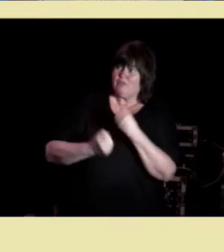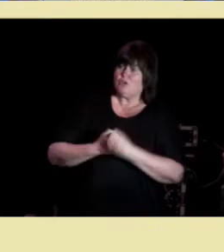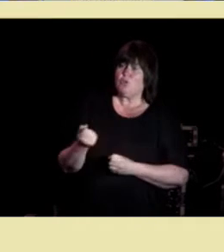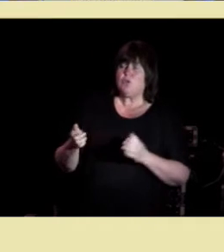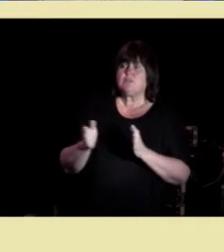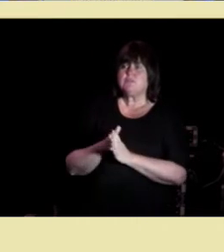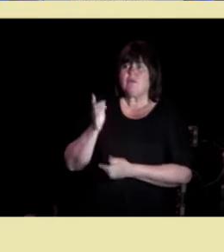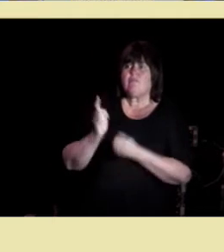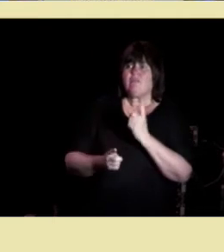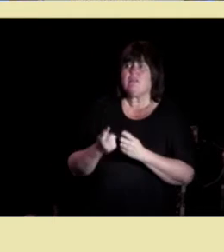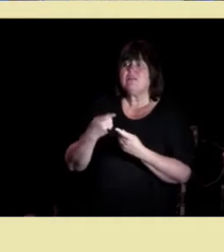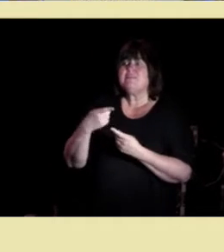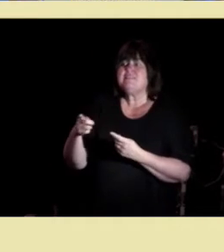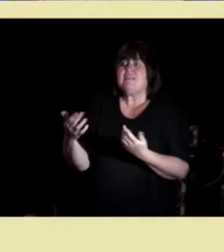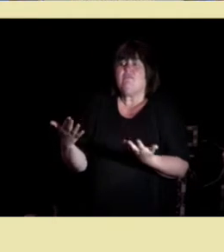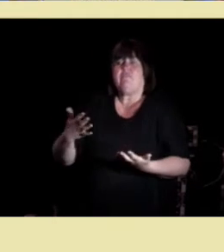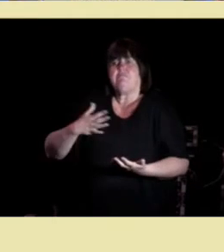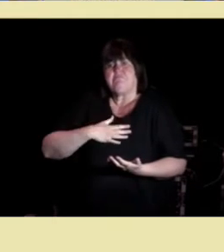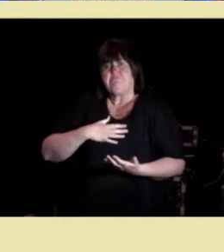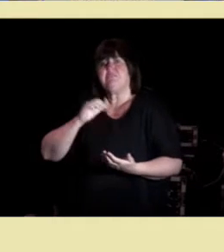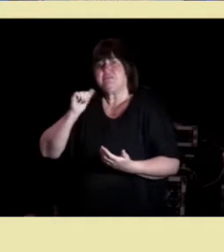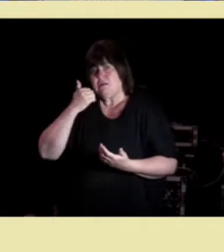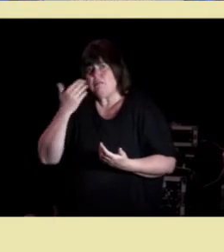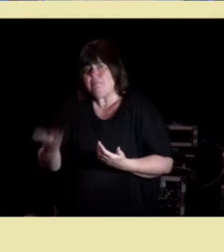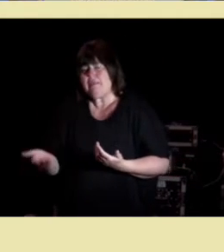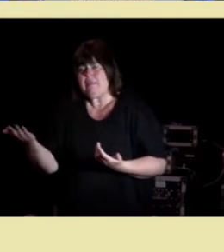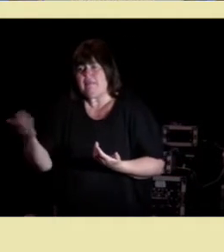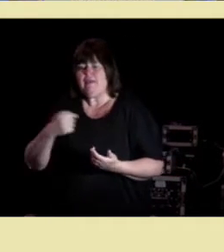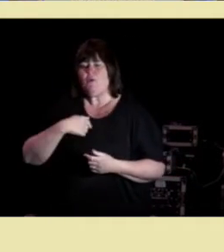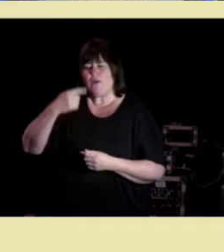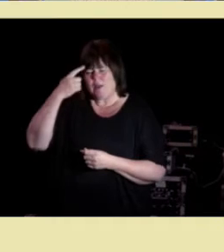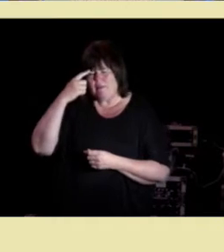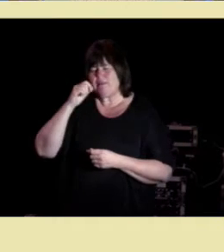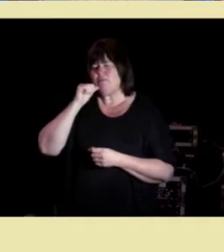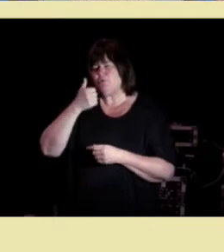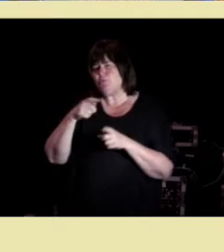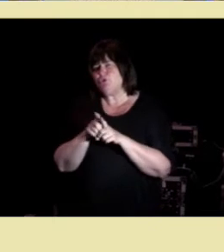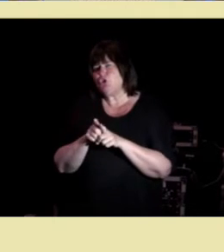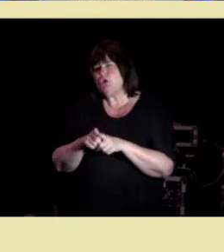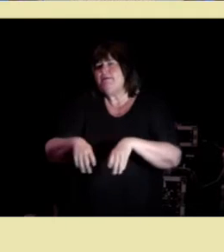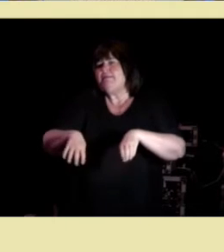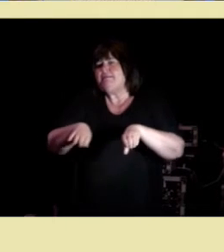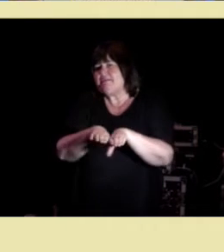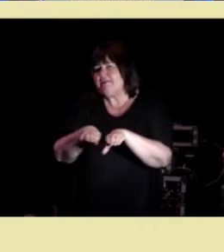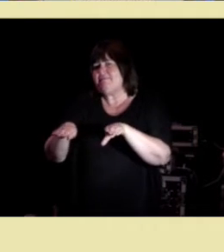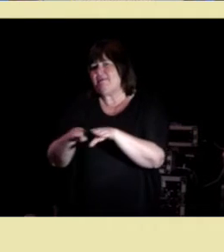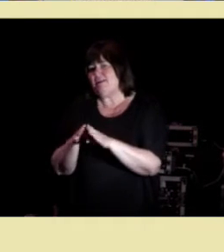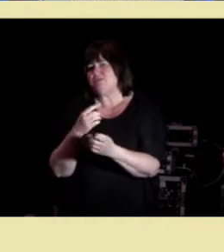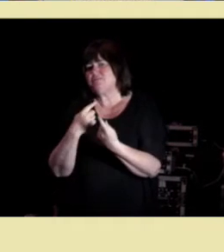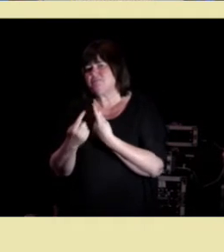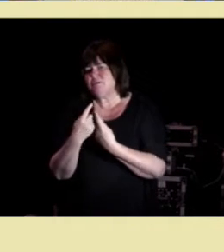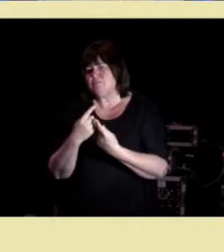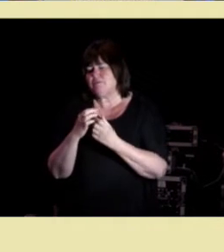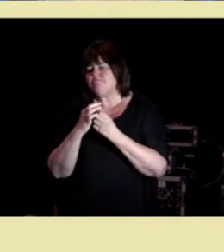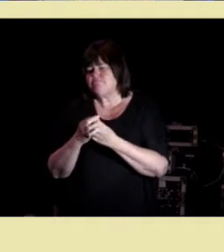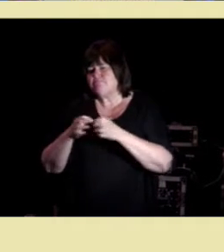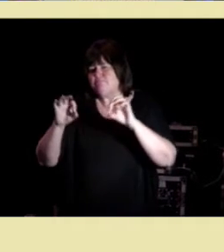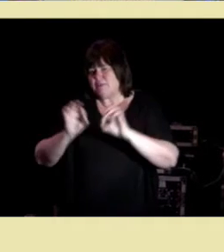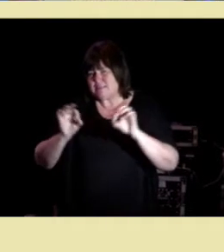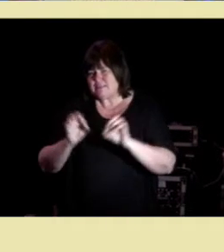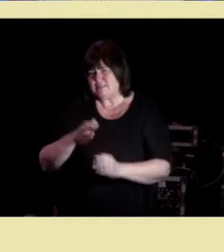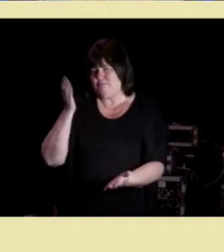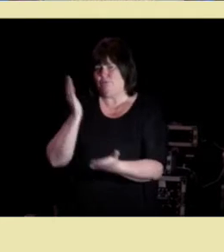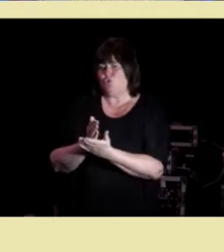vi ønsker at det skal bli. Og jeg mener at det bør bety en tilrettelagt samtale om en medisinsk beslutning når